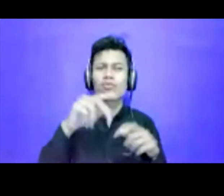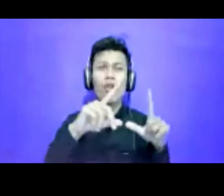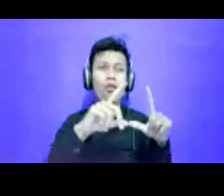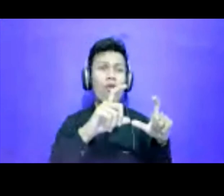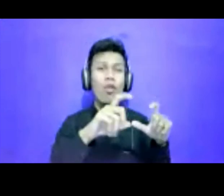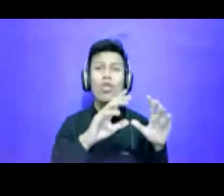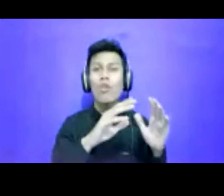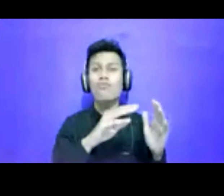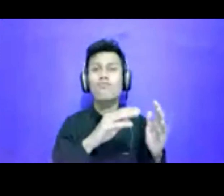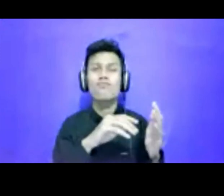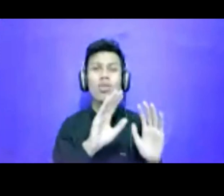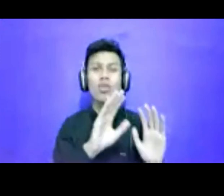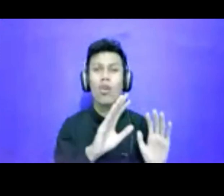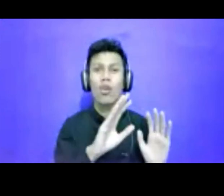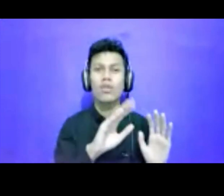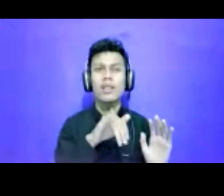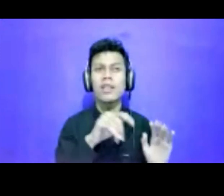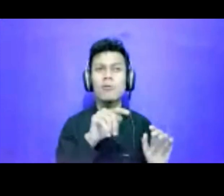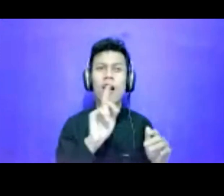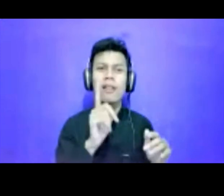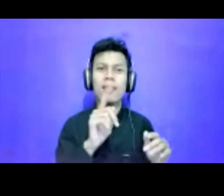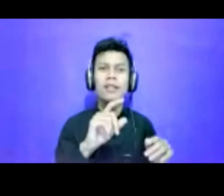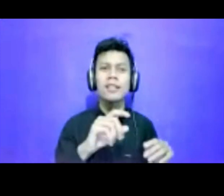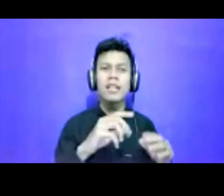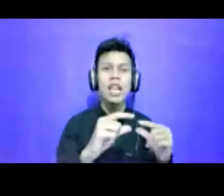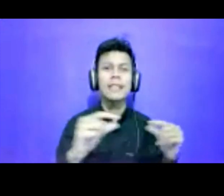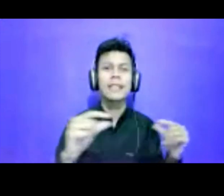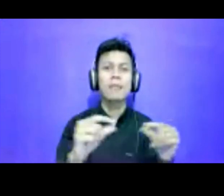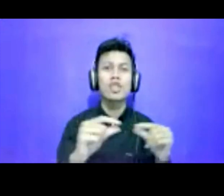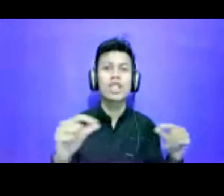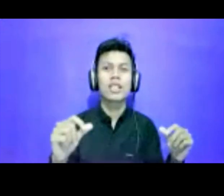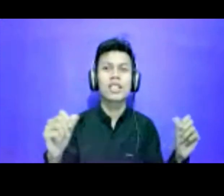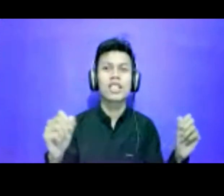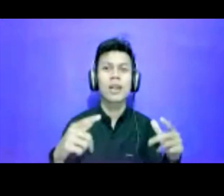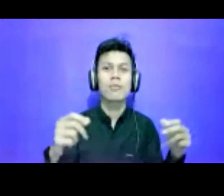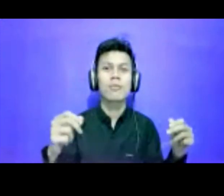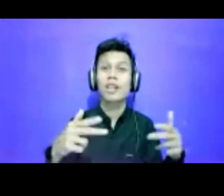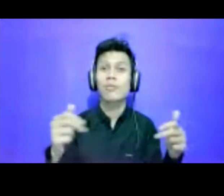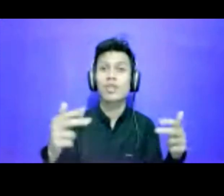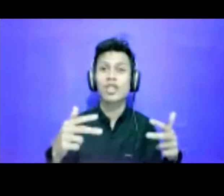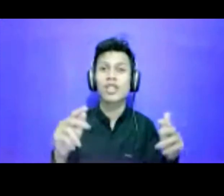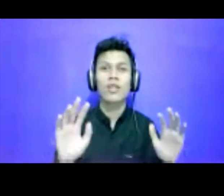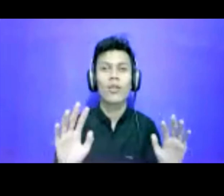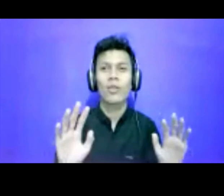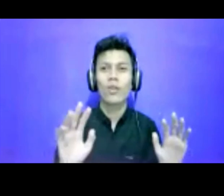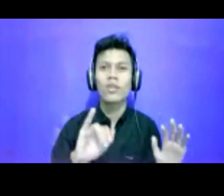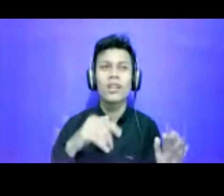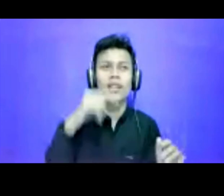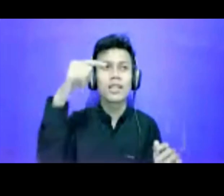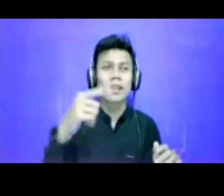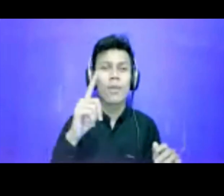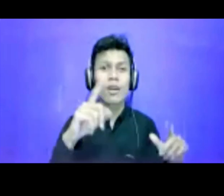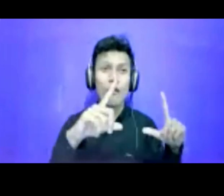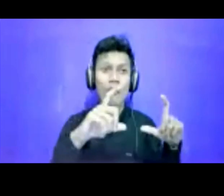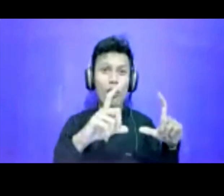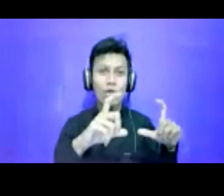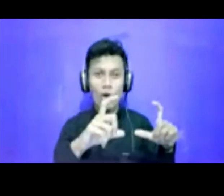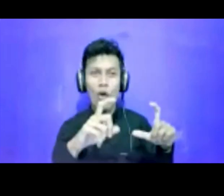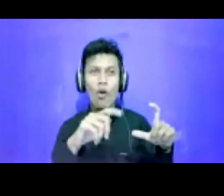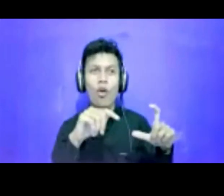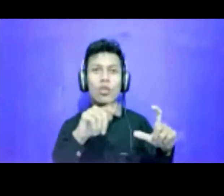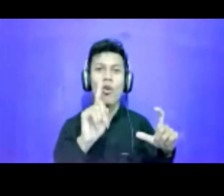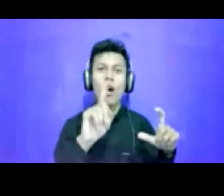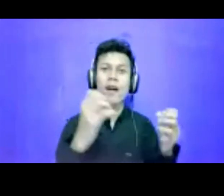di wilayah captionnya gitu. Jadi, setiap foto yang muncul itu ada caption, apa namanya,